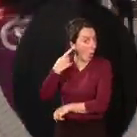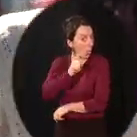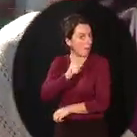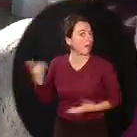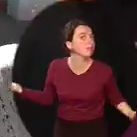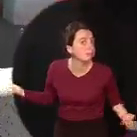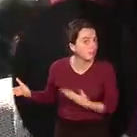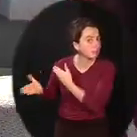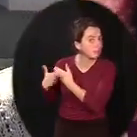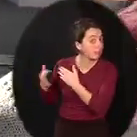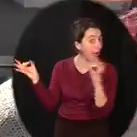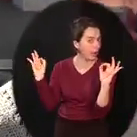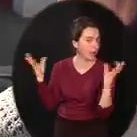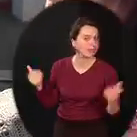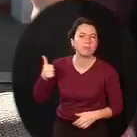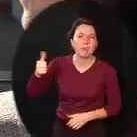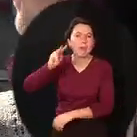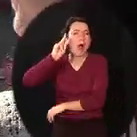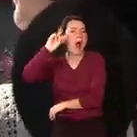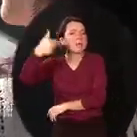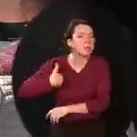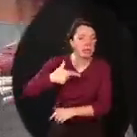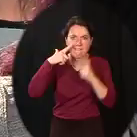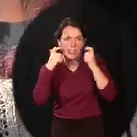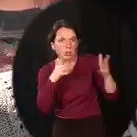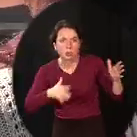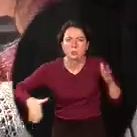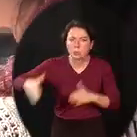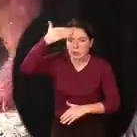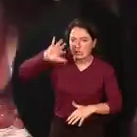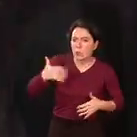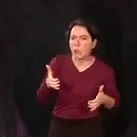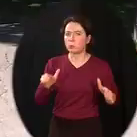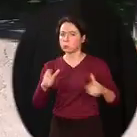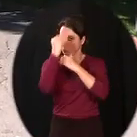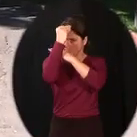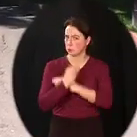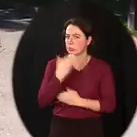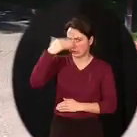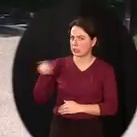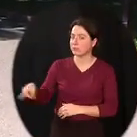son qui l'alerte des dangers qui arrivent. Elle aussi, à force de vigilance, est devenue une experte pour éviter les dangers de la rue.